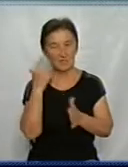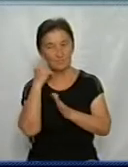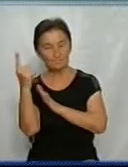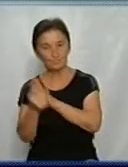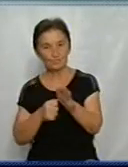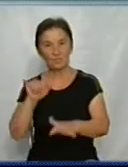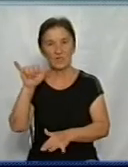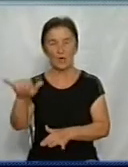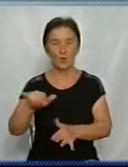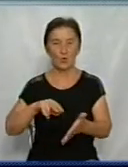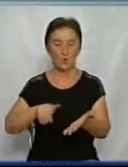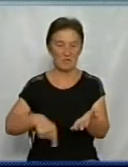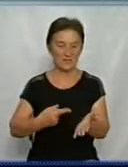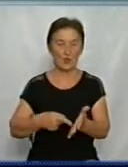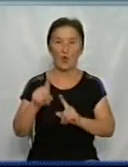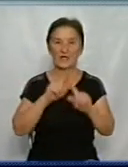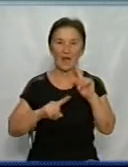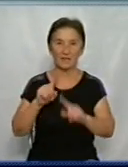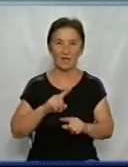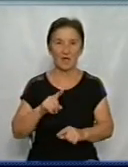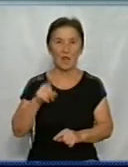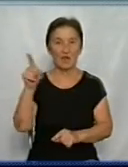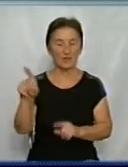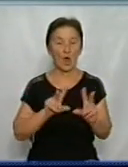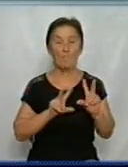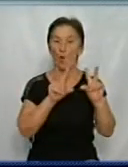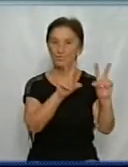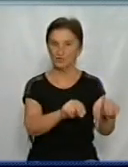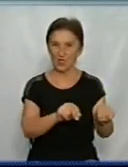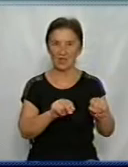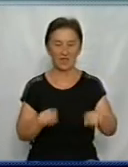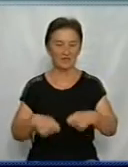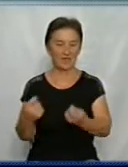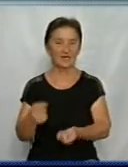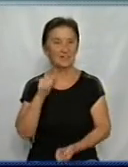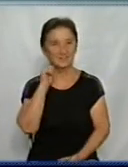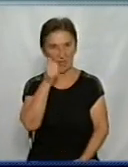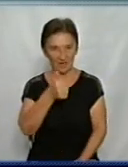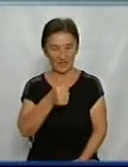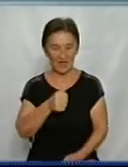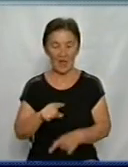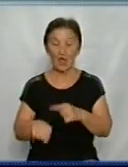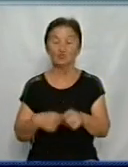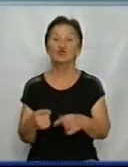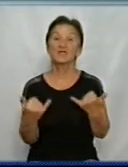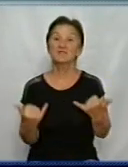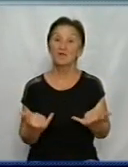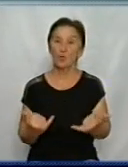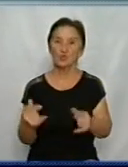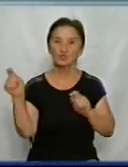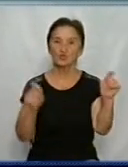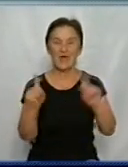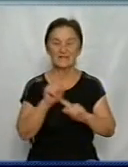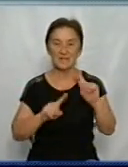Департаменту економіки міської ради Ніни Рахоби. Вона пообіцяла дати його завтра. Каже, через сьогоднішню сесію міської ради